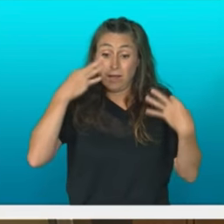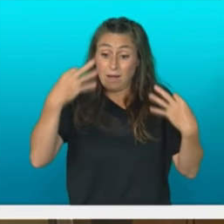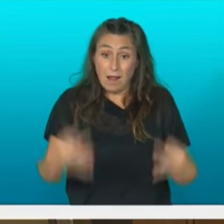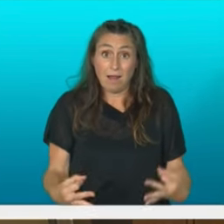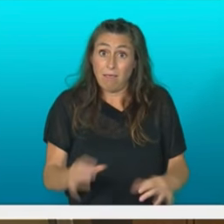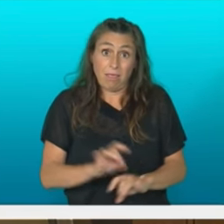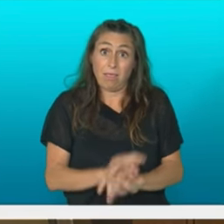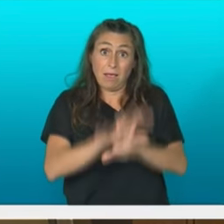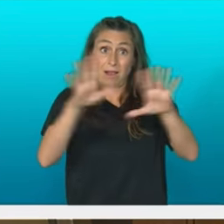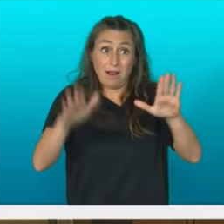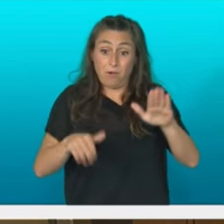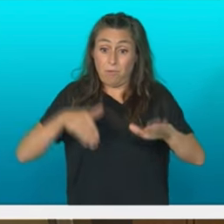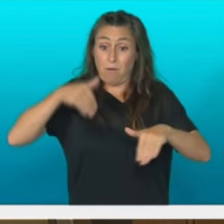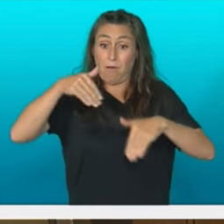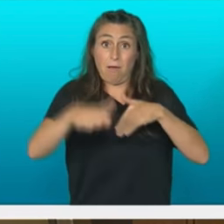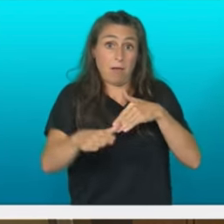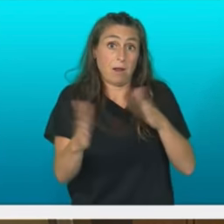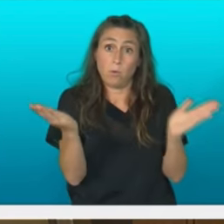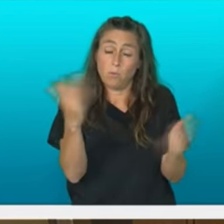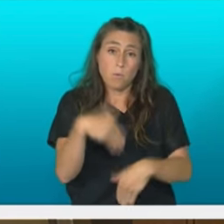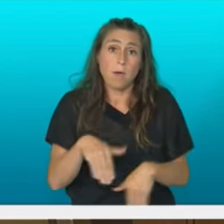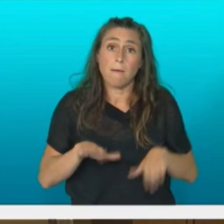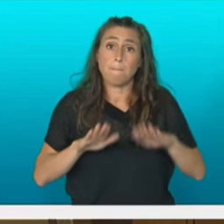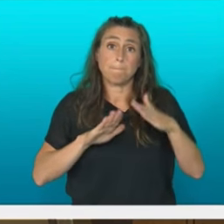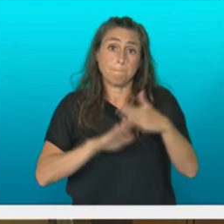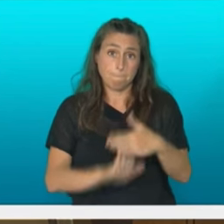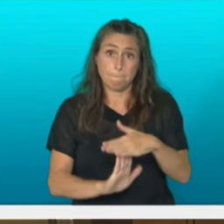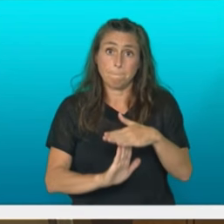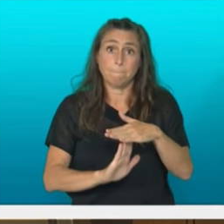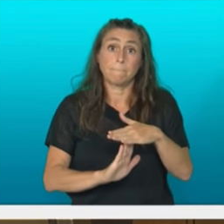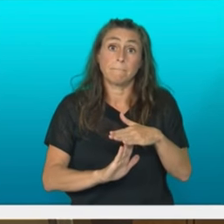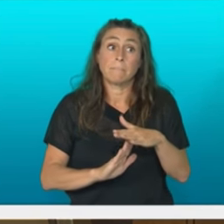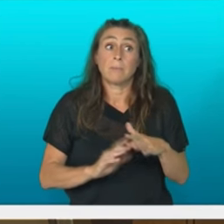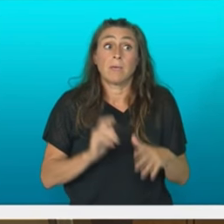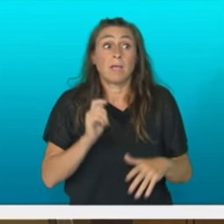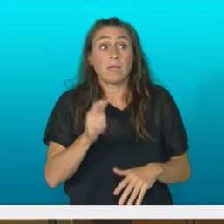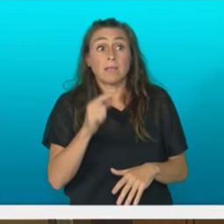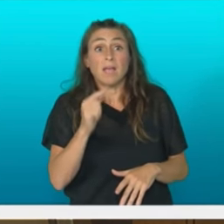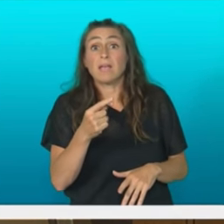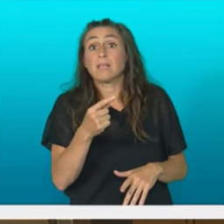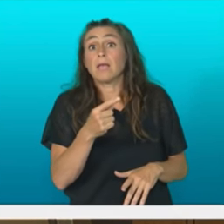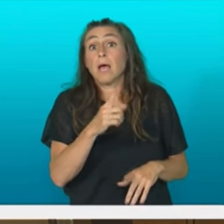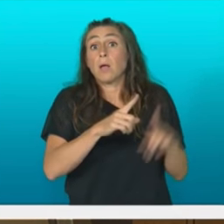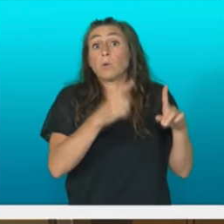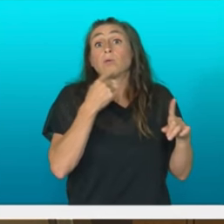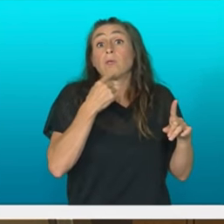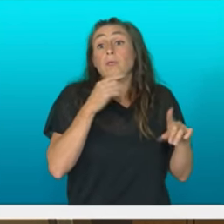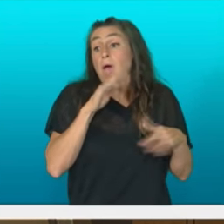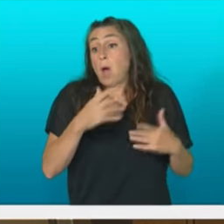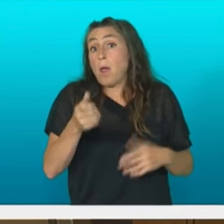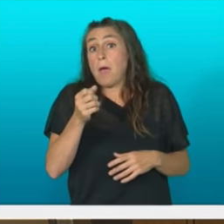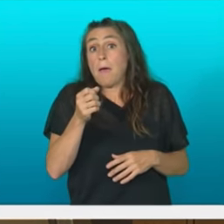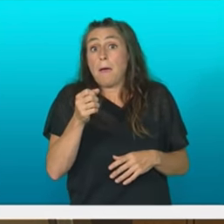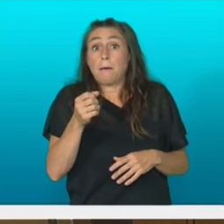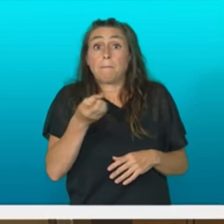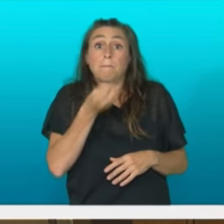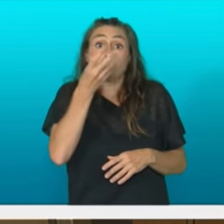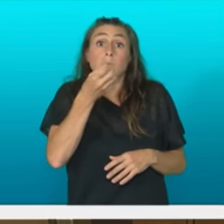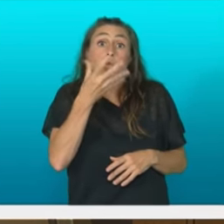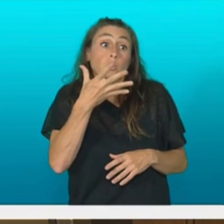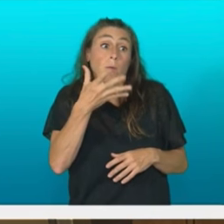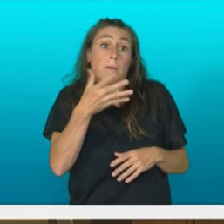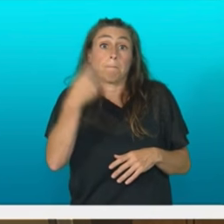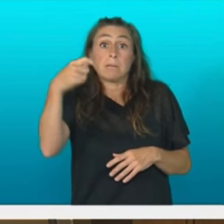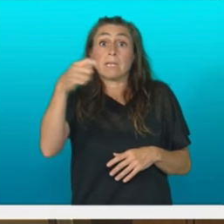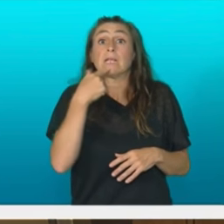horrela egiten eta orain dik entzun behar dugu kasu batzuetan badehidezuen aldabeko presidentera naldetik ez